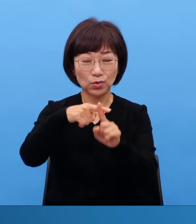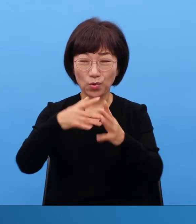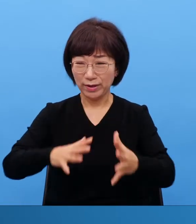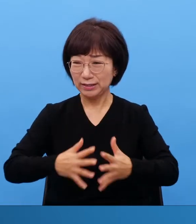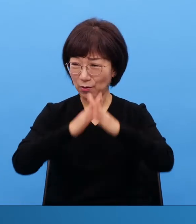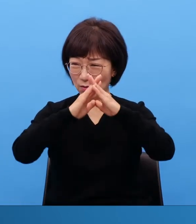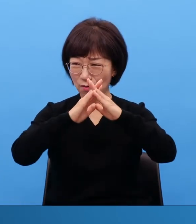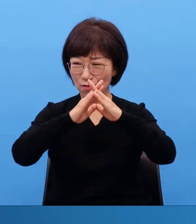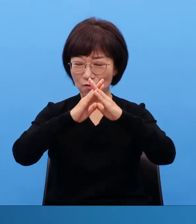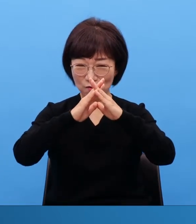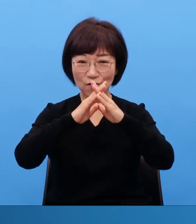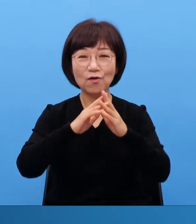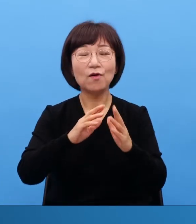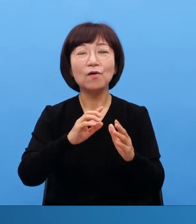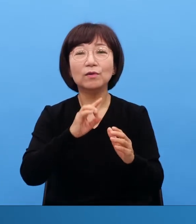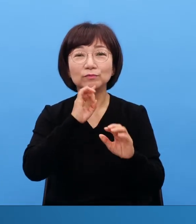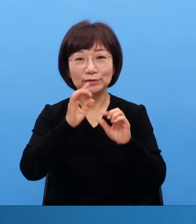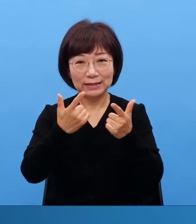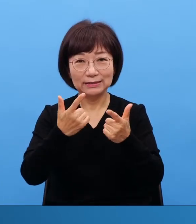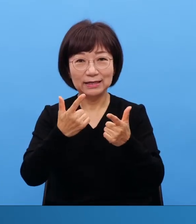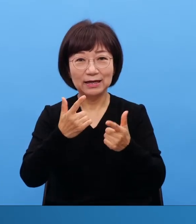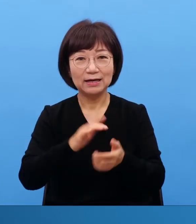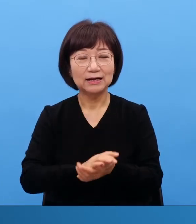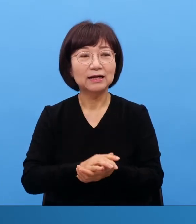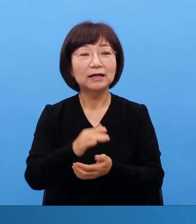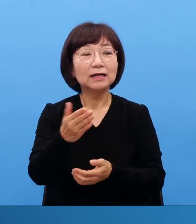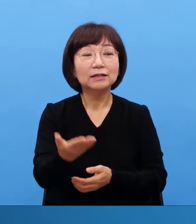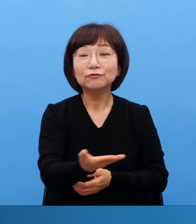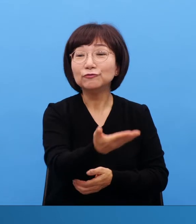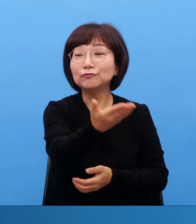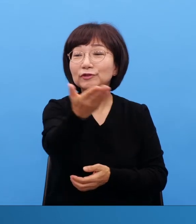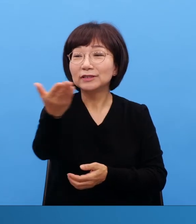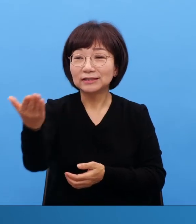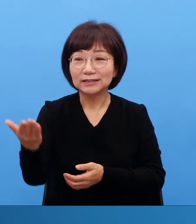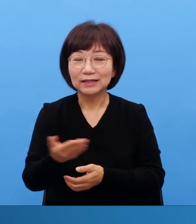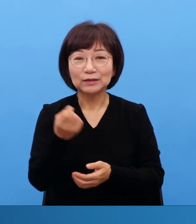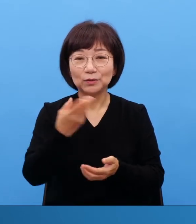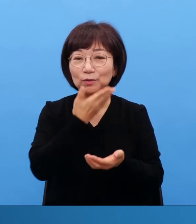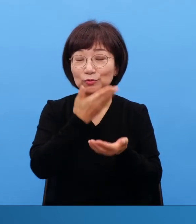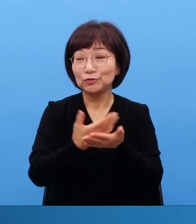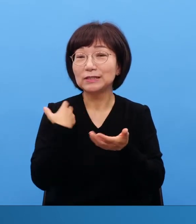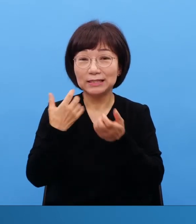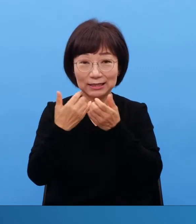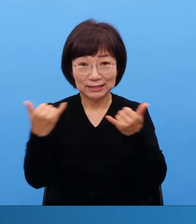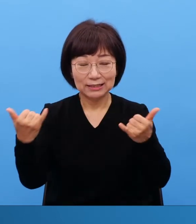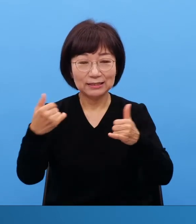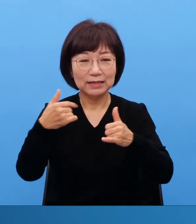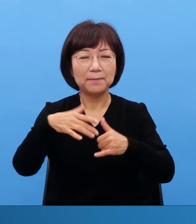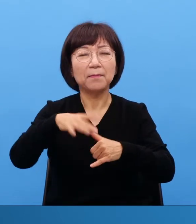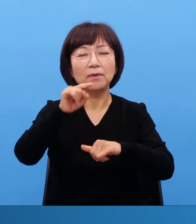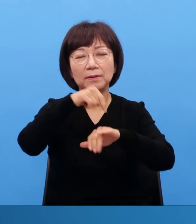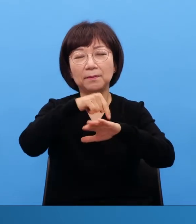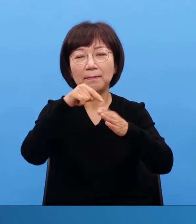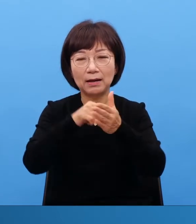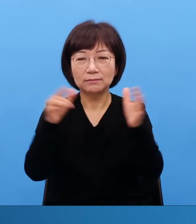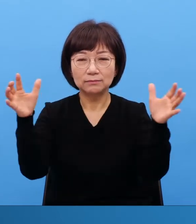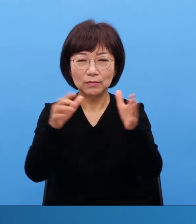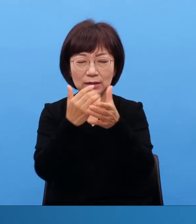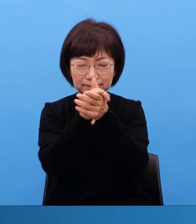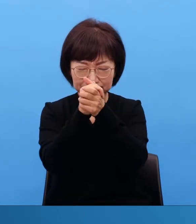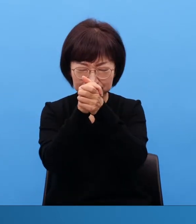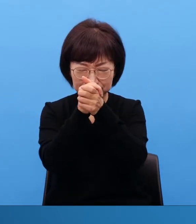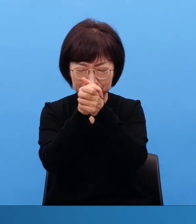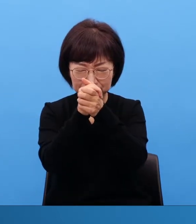여러분의 교회와 많은 우리 교회 성도님들이, 중의자분들이 정말 마음을 모아 기도하고 하나님의 응답을 받는 이게